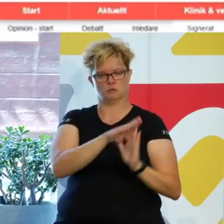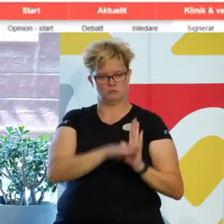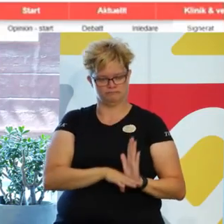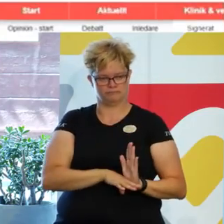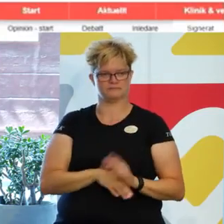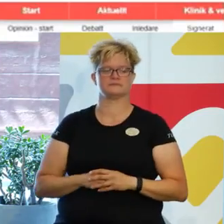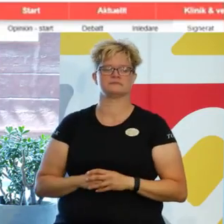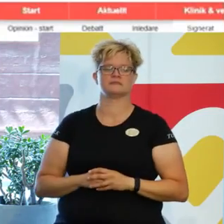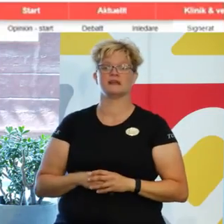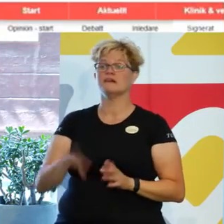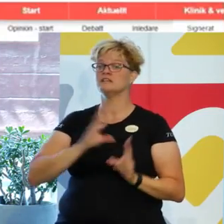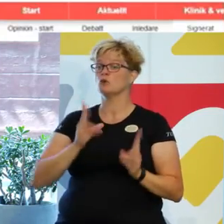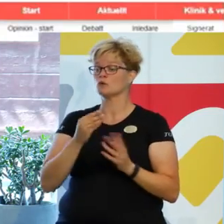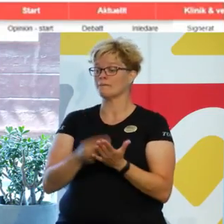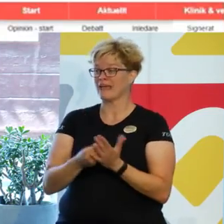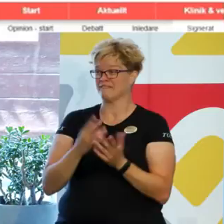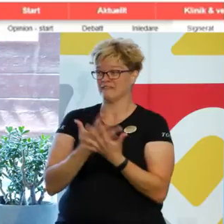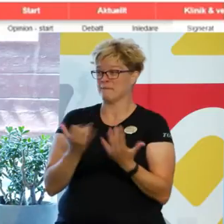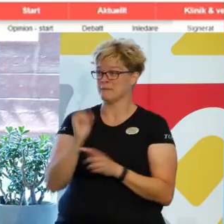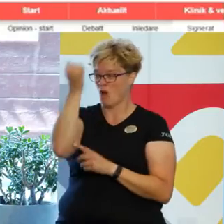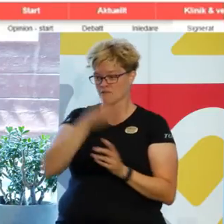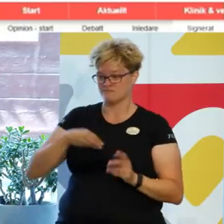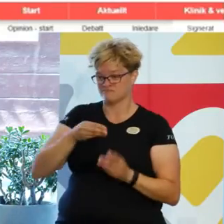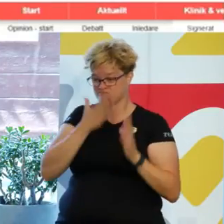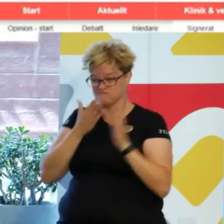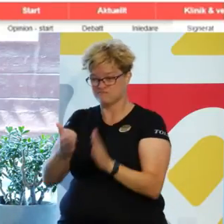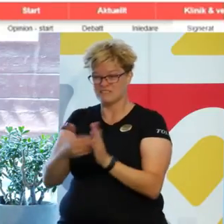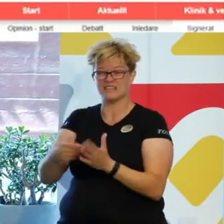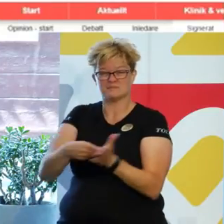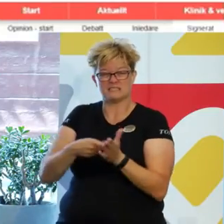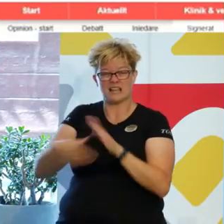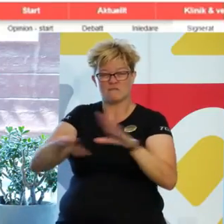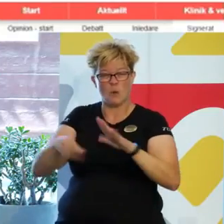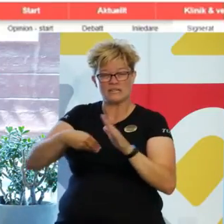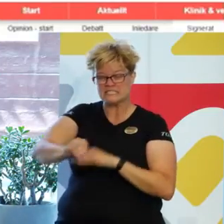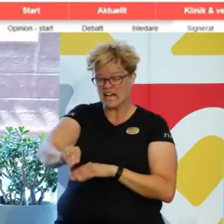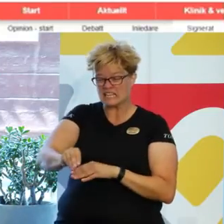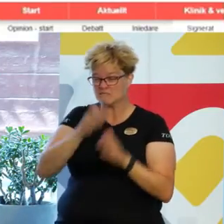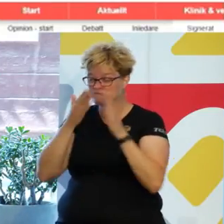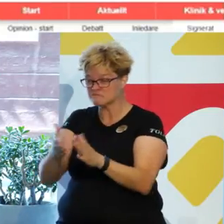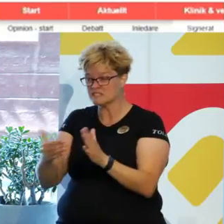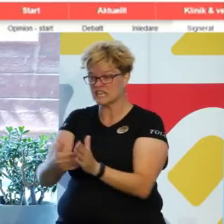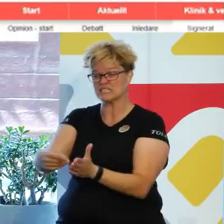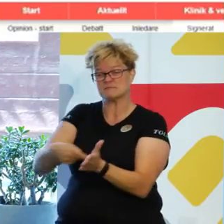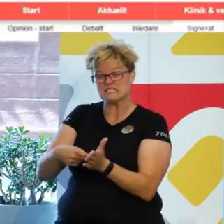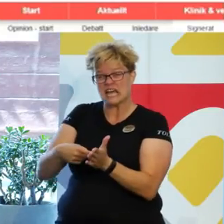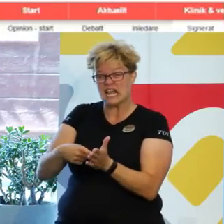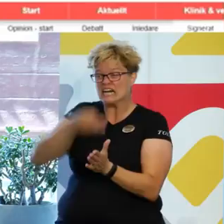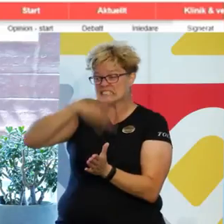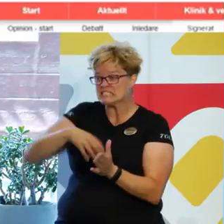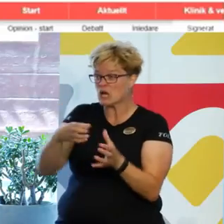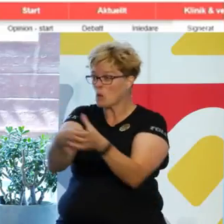det finns riktade miljarder till olika vårdinsatser riktade till speciella